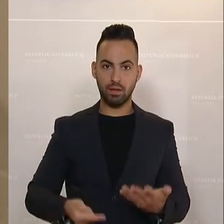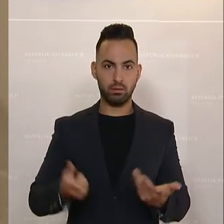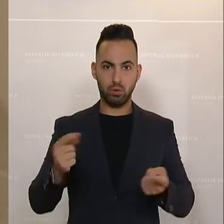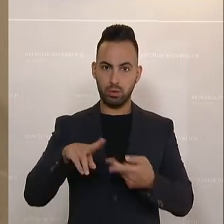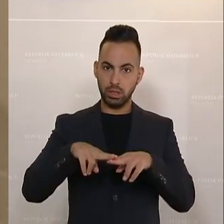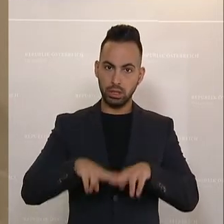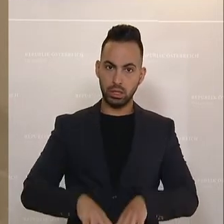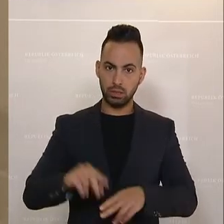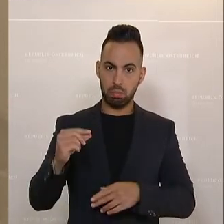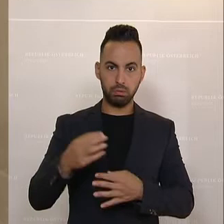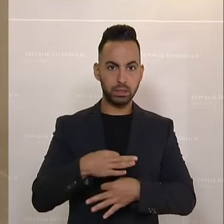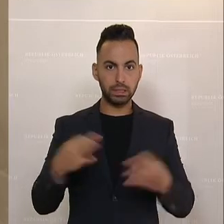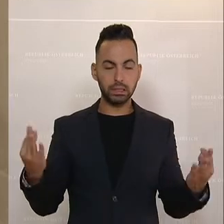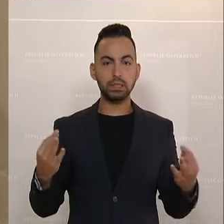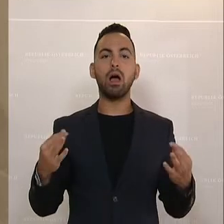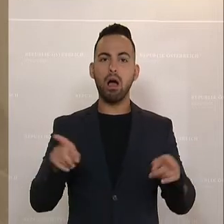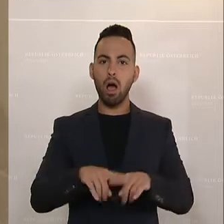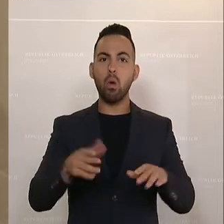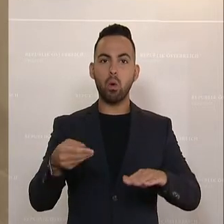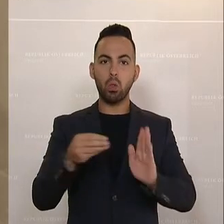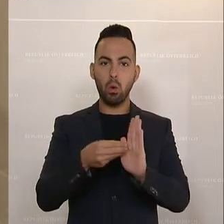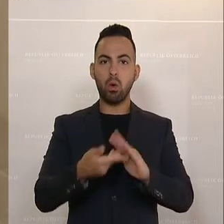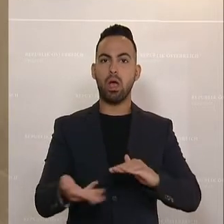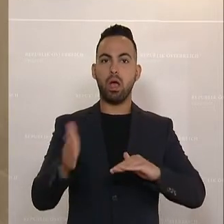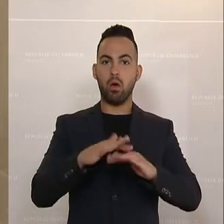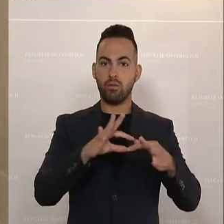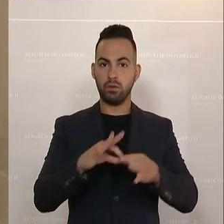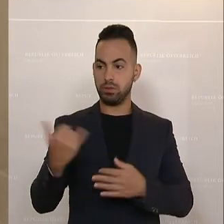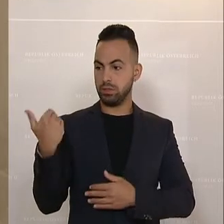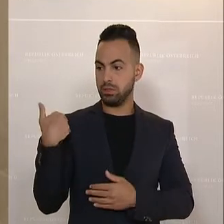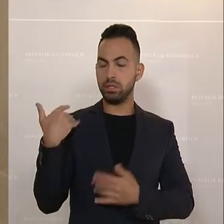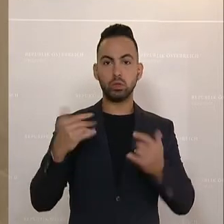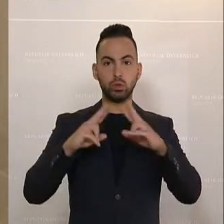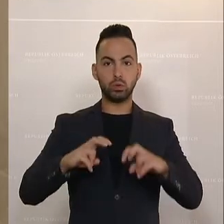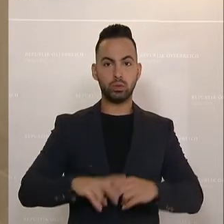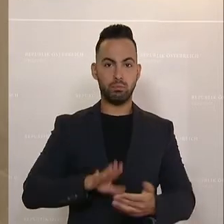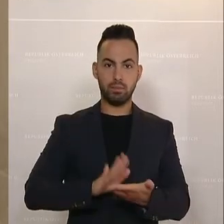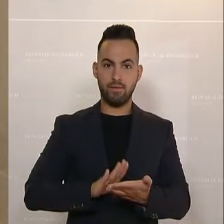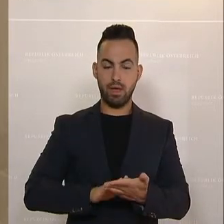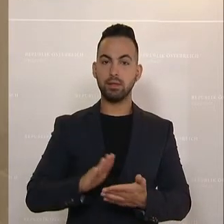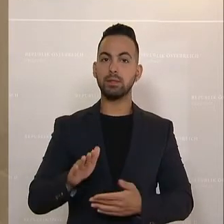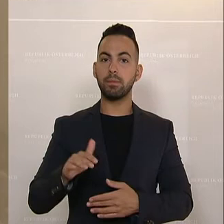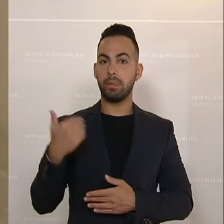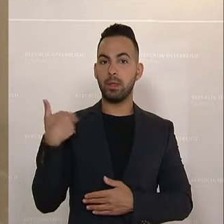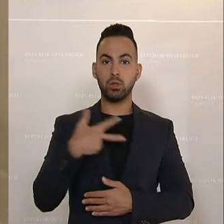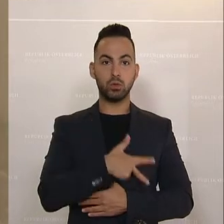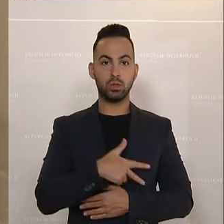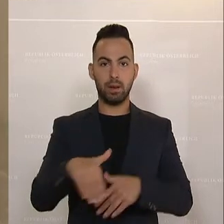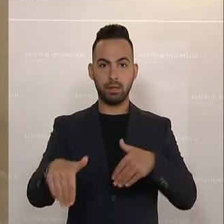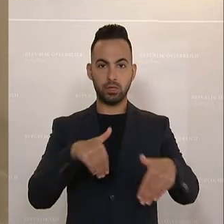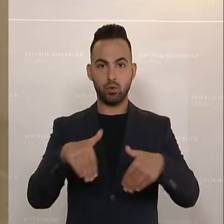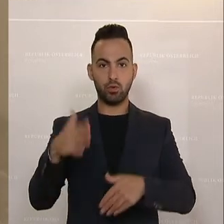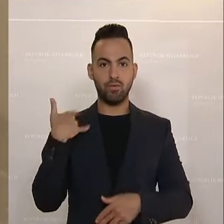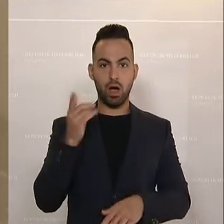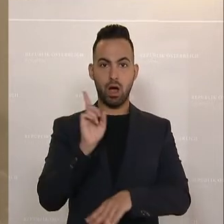übrig bleibt. Das wird auch untermauert durch die jüngste Studie, die wir im Sozialministerium in Auftrag